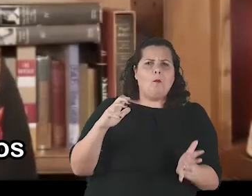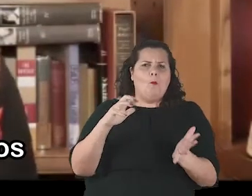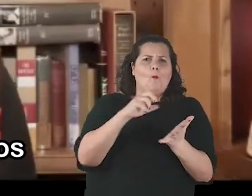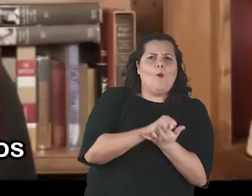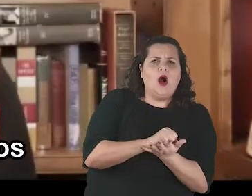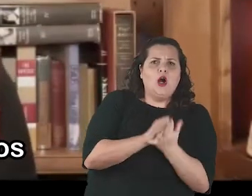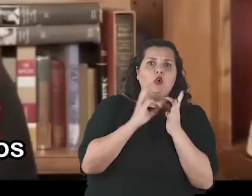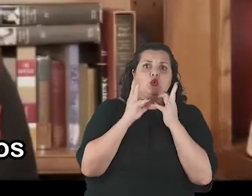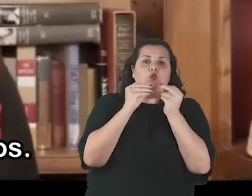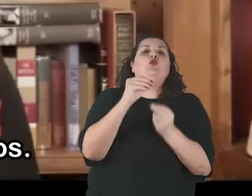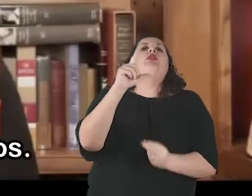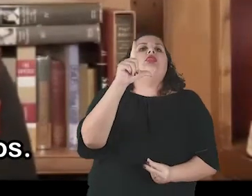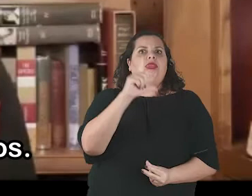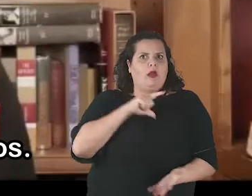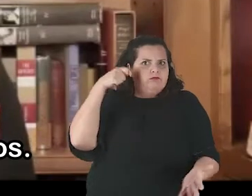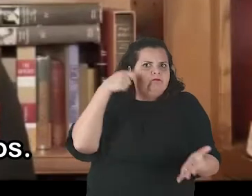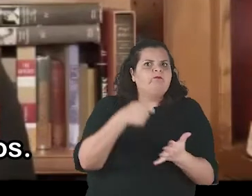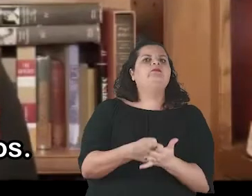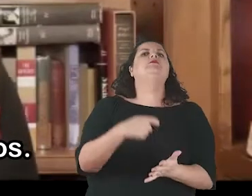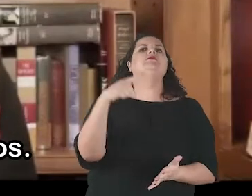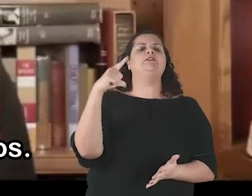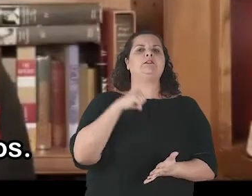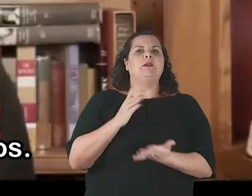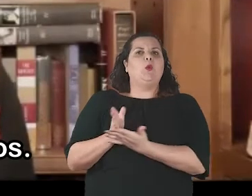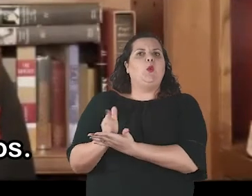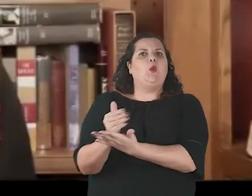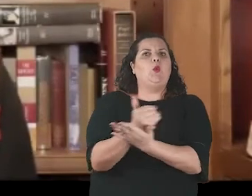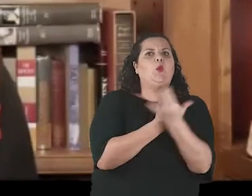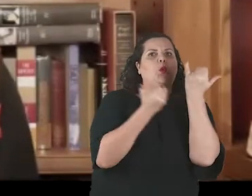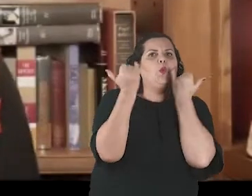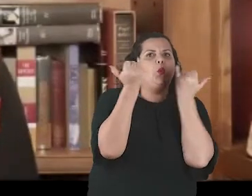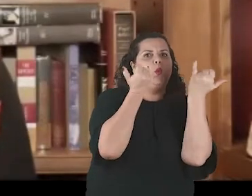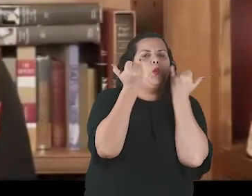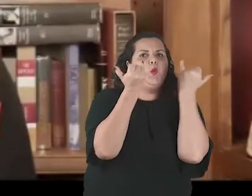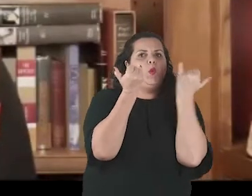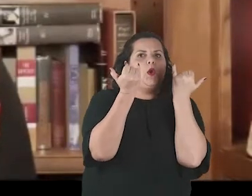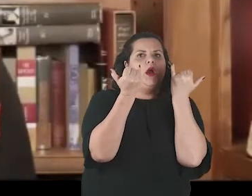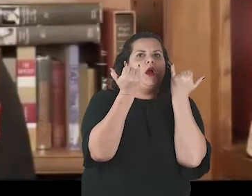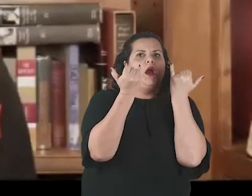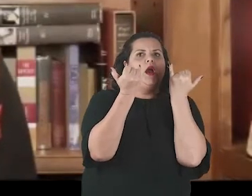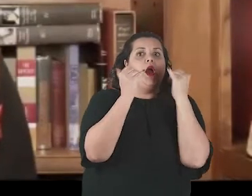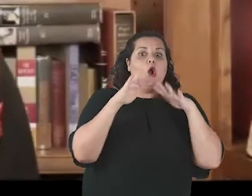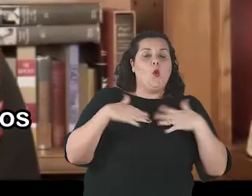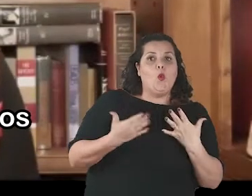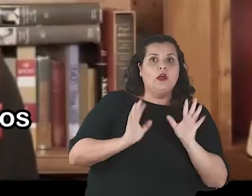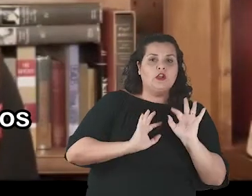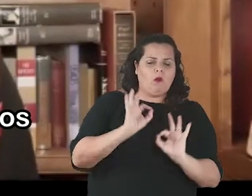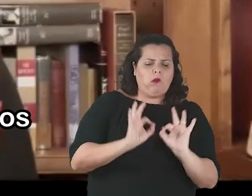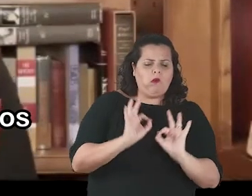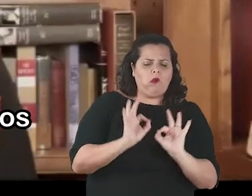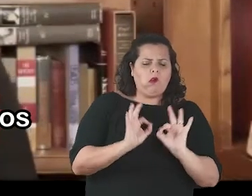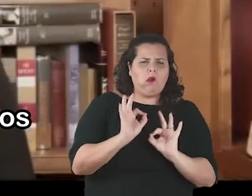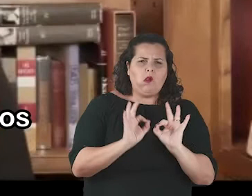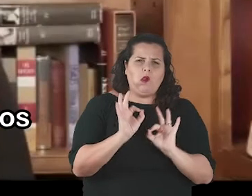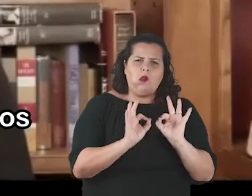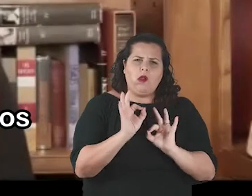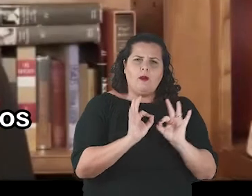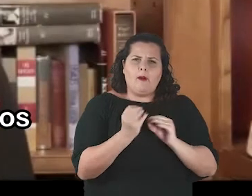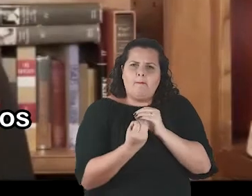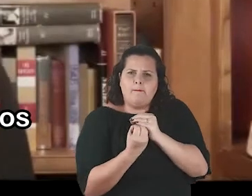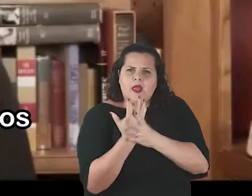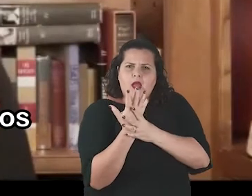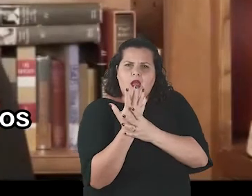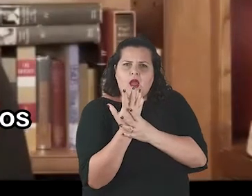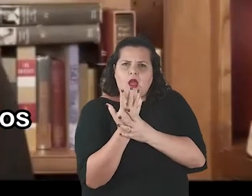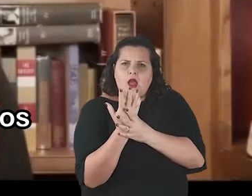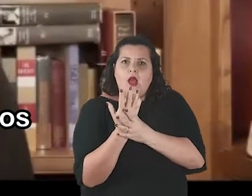apps design is now data collection. All software design assumes that all data